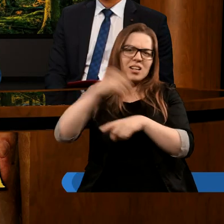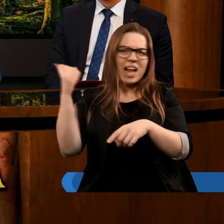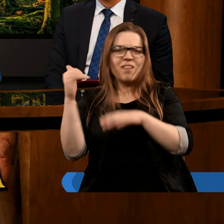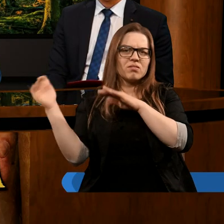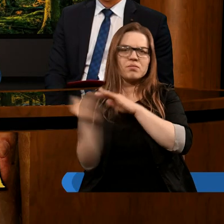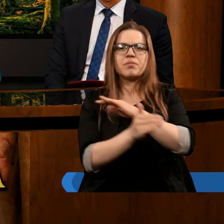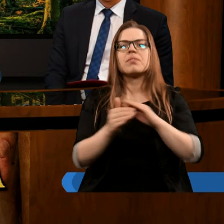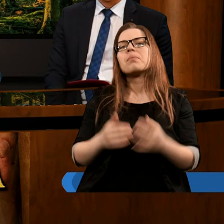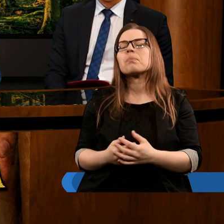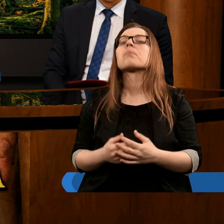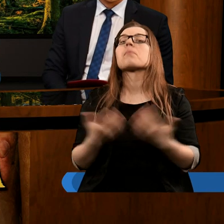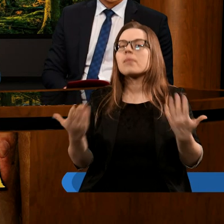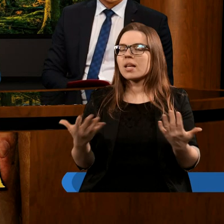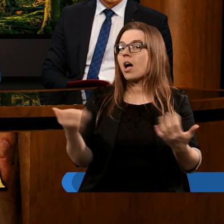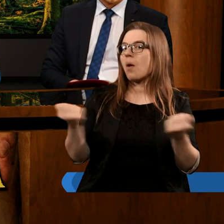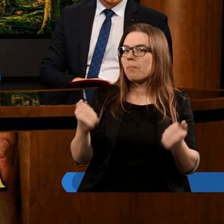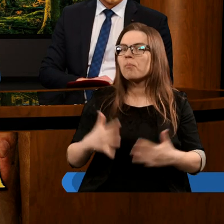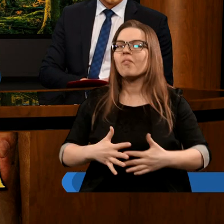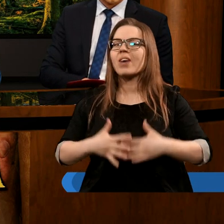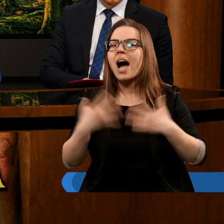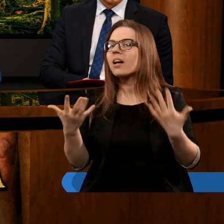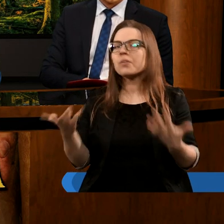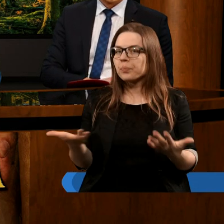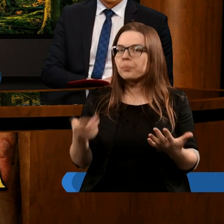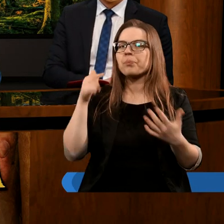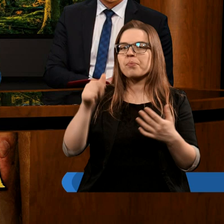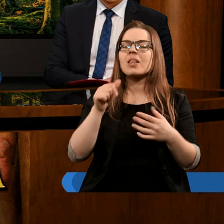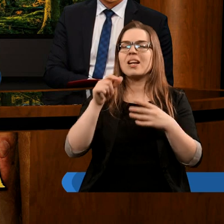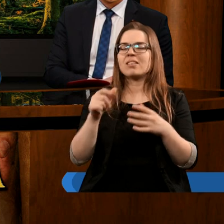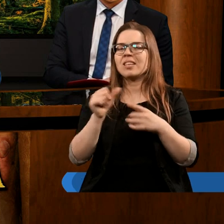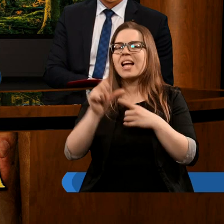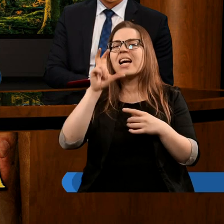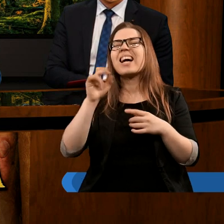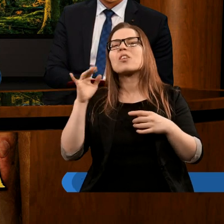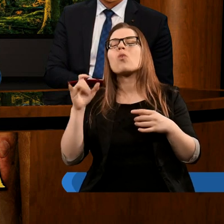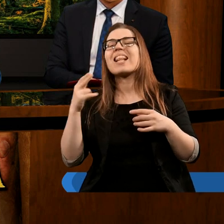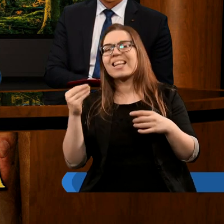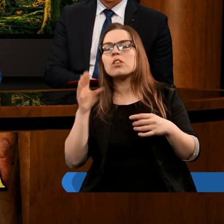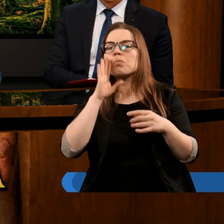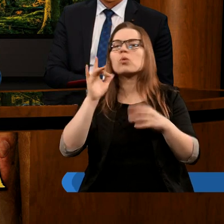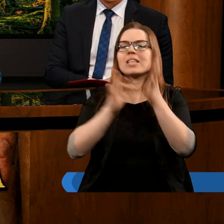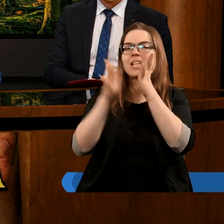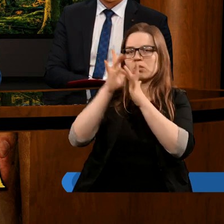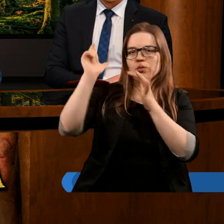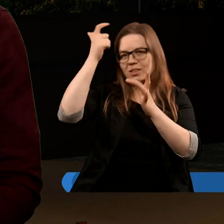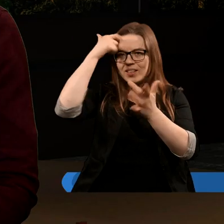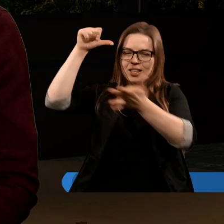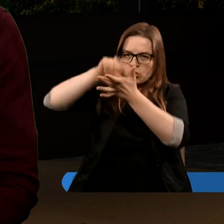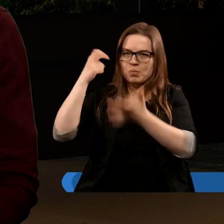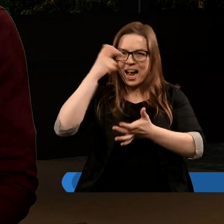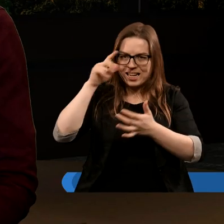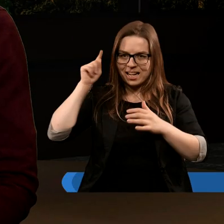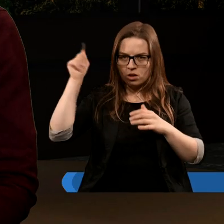Jestem pod ogromnym wrażeniem tego, że apokalipsa jest bardzo chrystocentryczna. I sednem właśnie